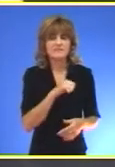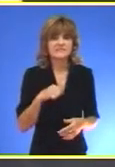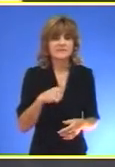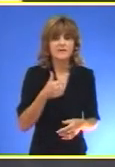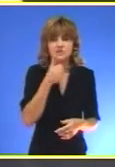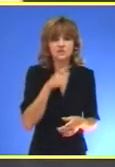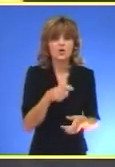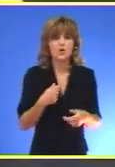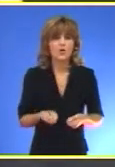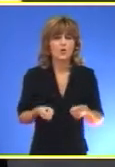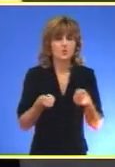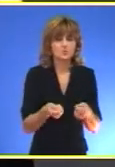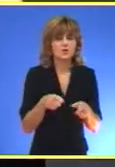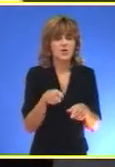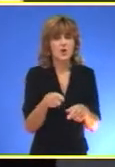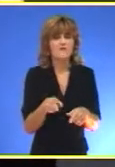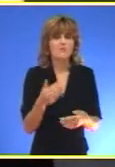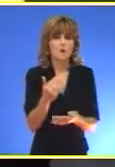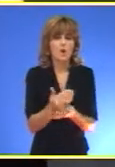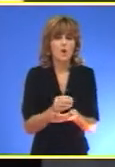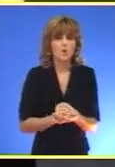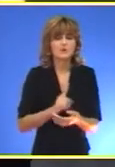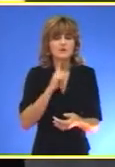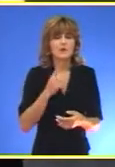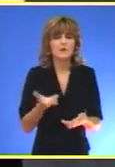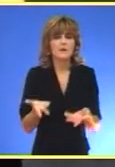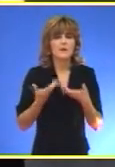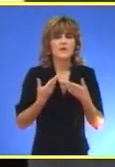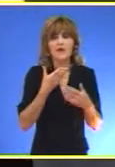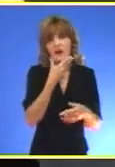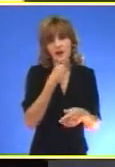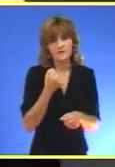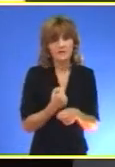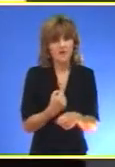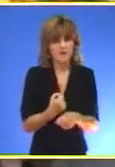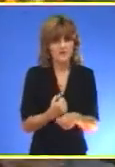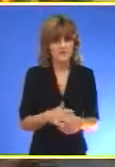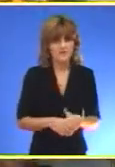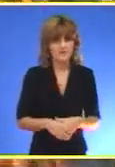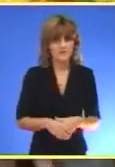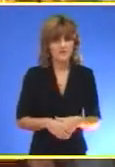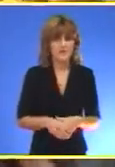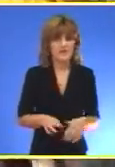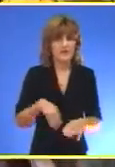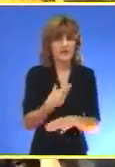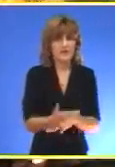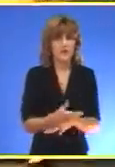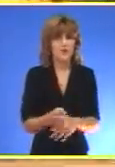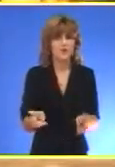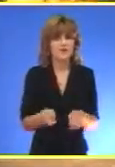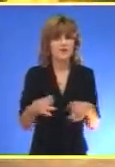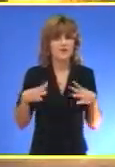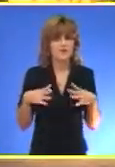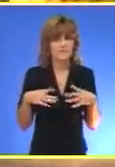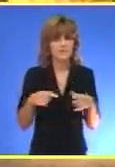su učestovali na ovom konkursu I podarili nas veoma lepim radovima Nakon kratke pauze u